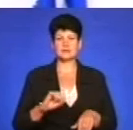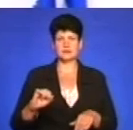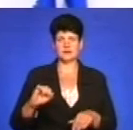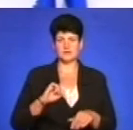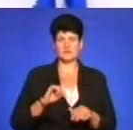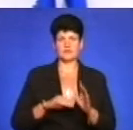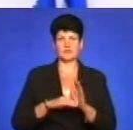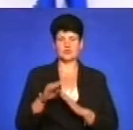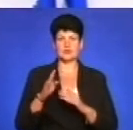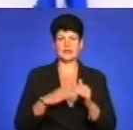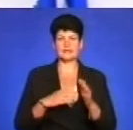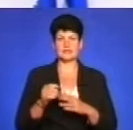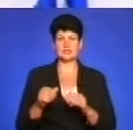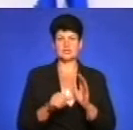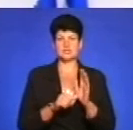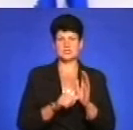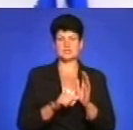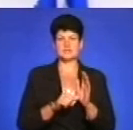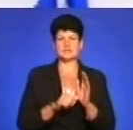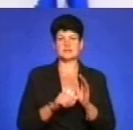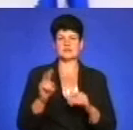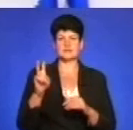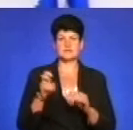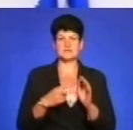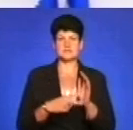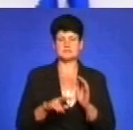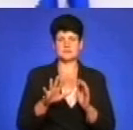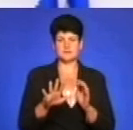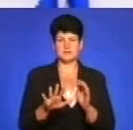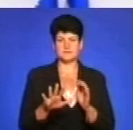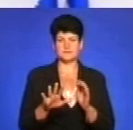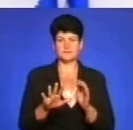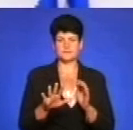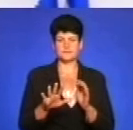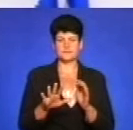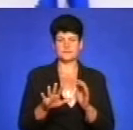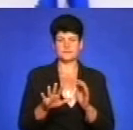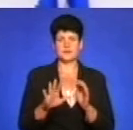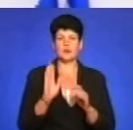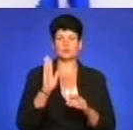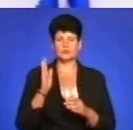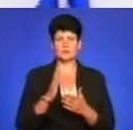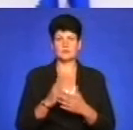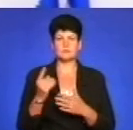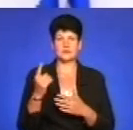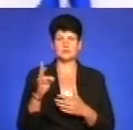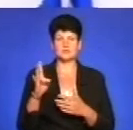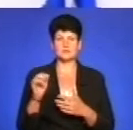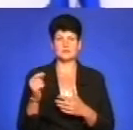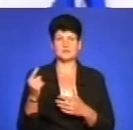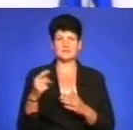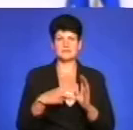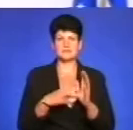вищої категорії, подивіться, 6275 – це на перше 0,5. І ми будемо мати з першого на першого вже 7